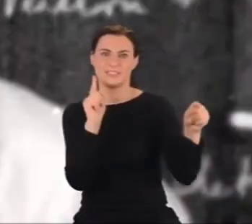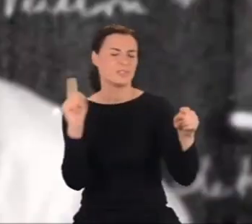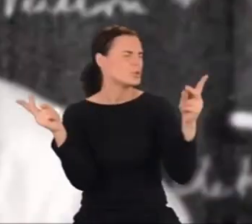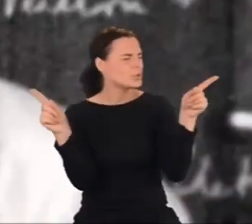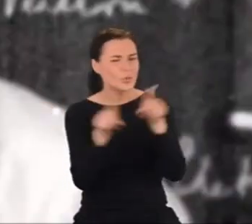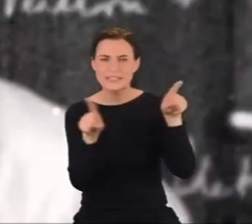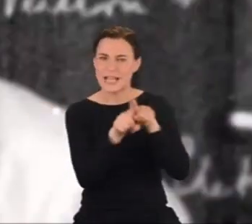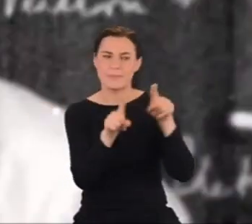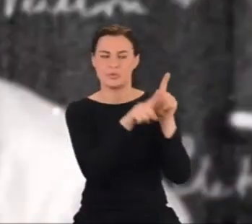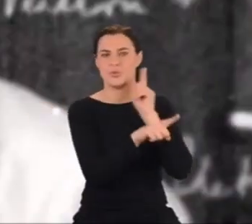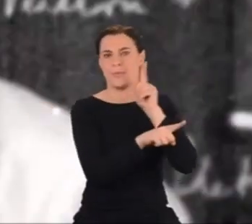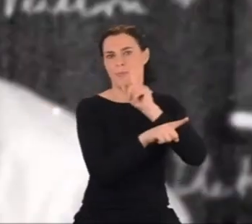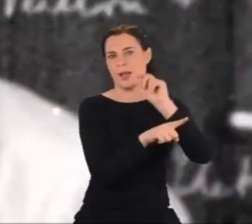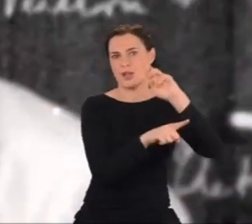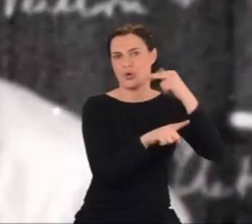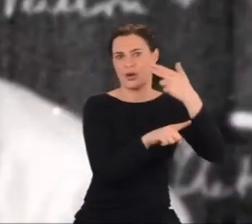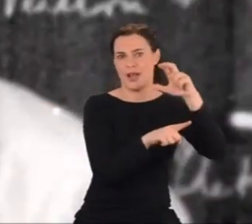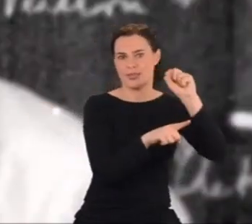Majorana.